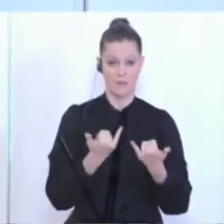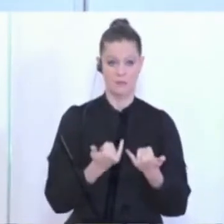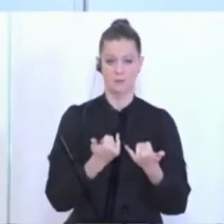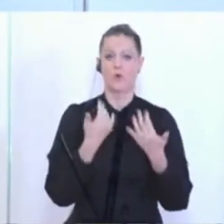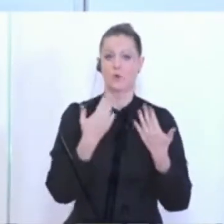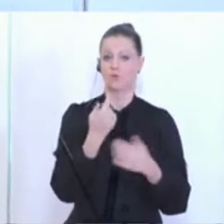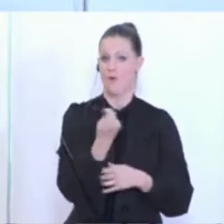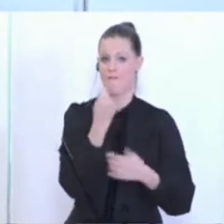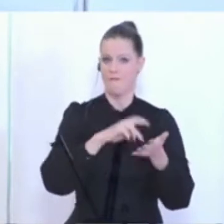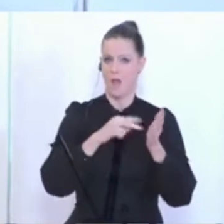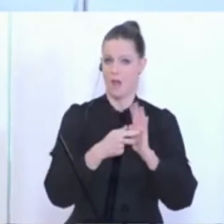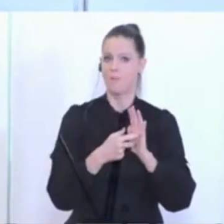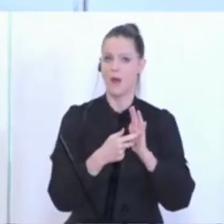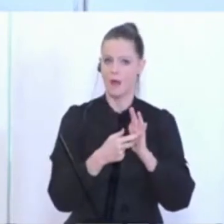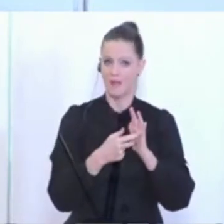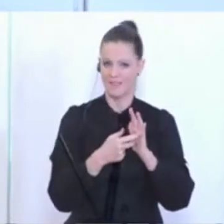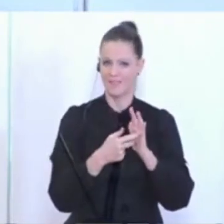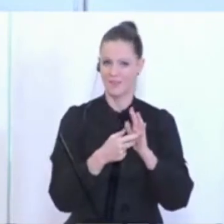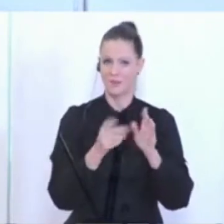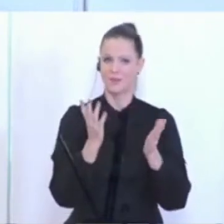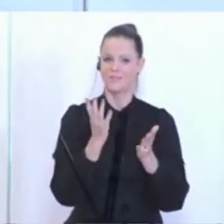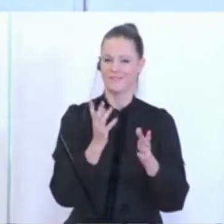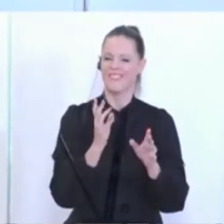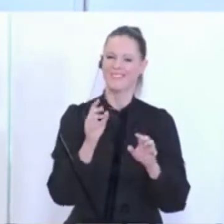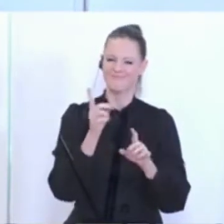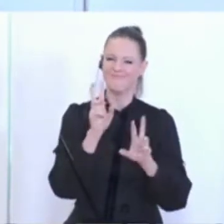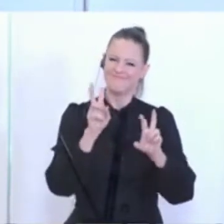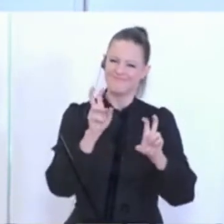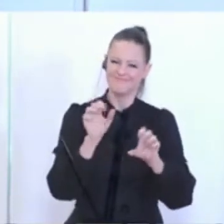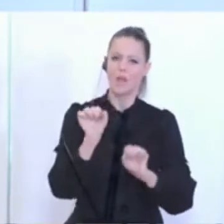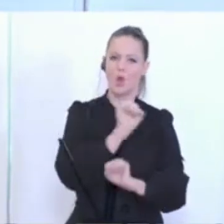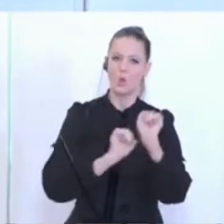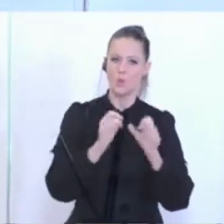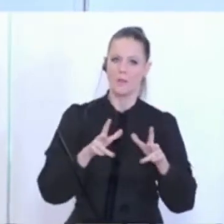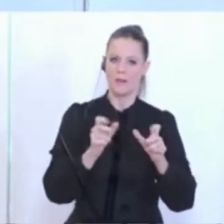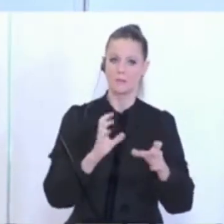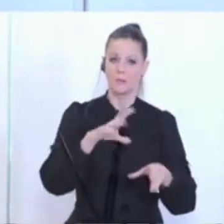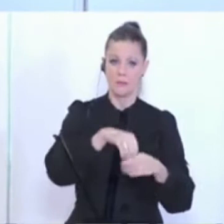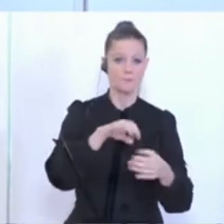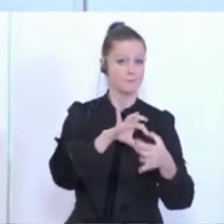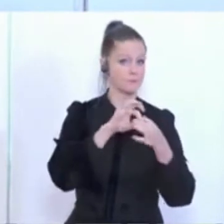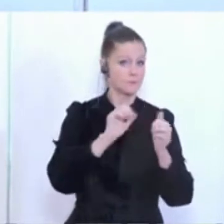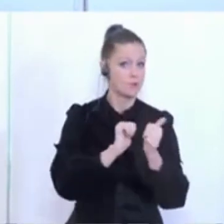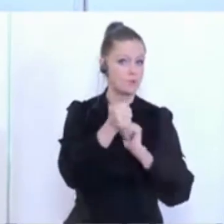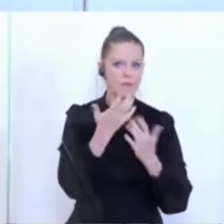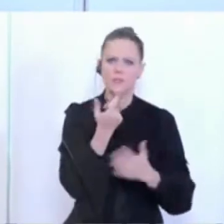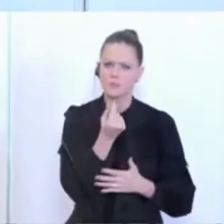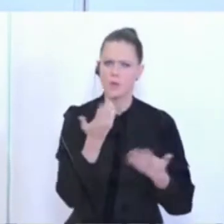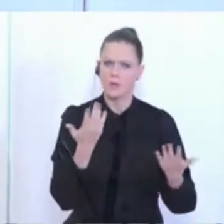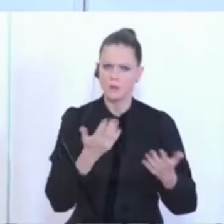der Fahrplan mit der eingebauten Notbremse. Was heißt das jetzt aber für den Sport? Nun,